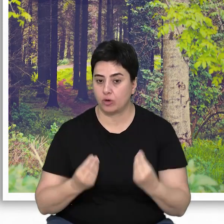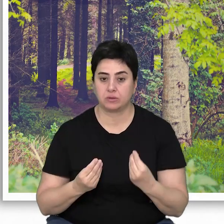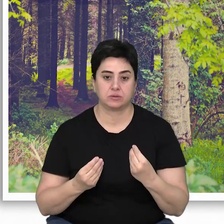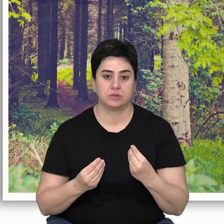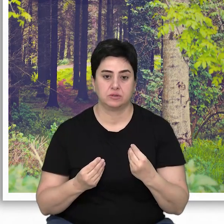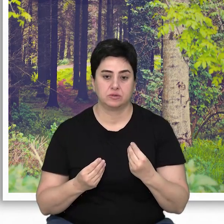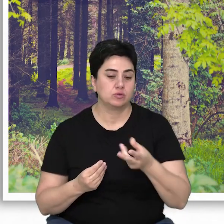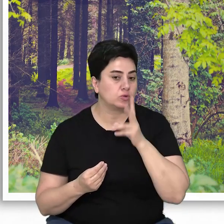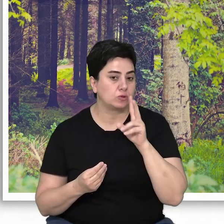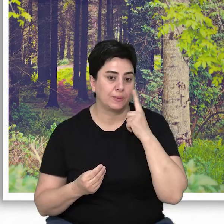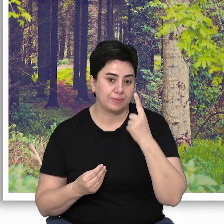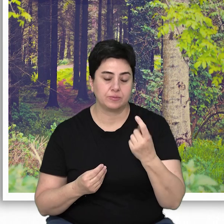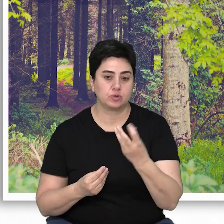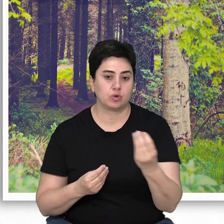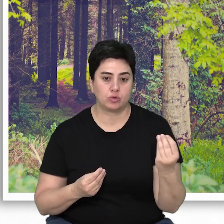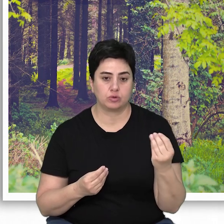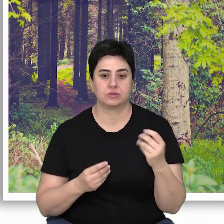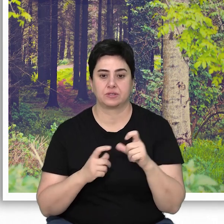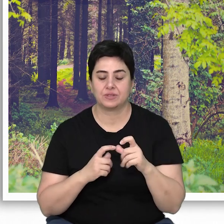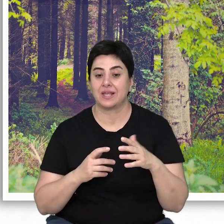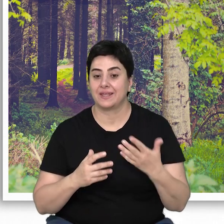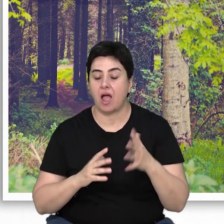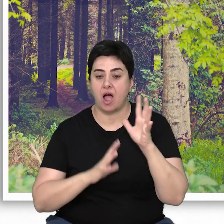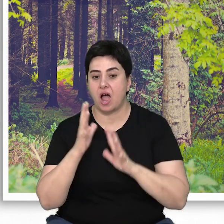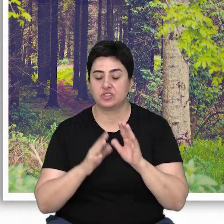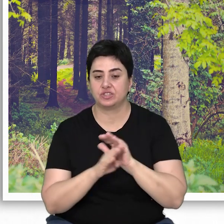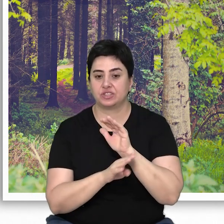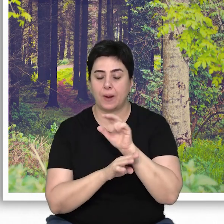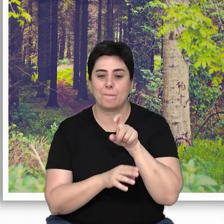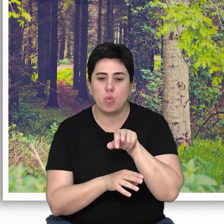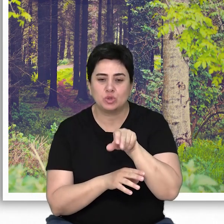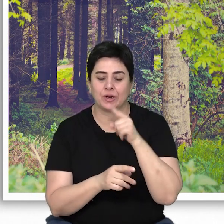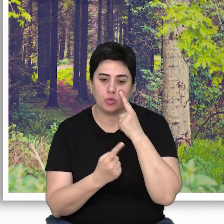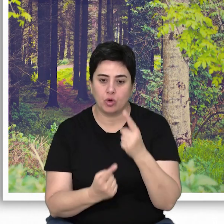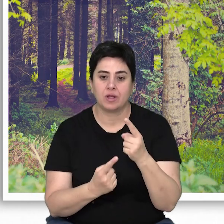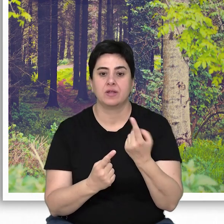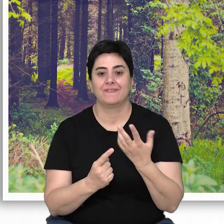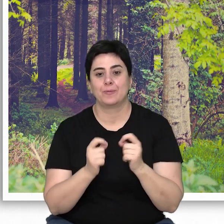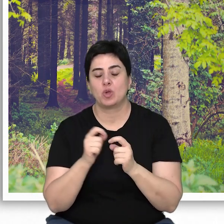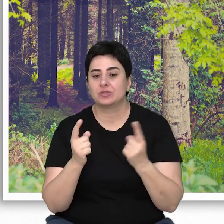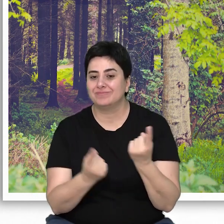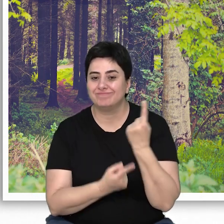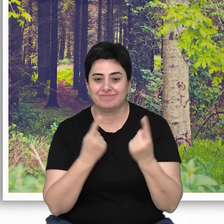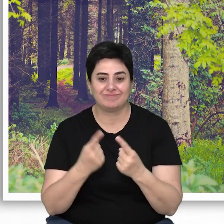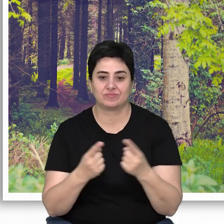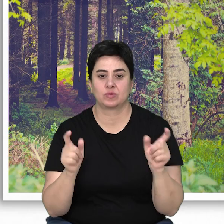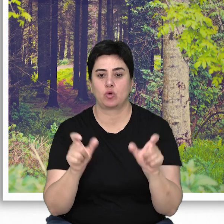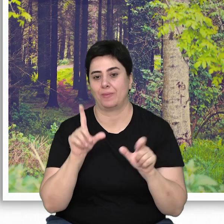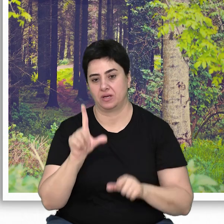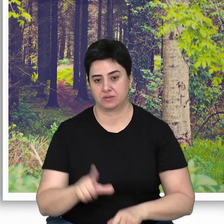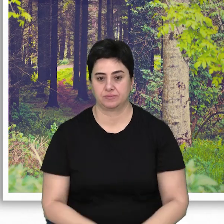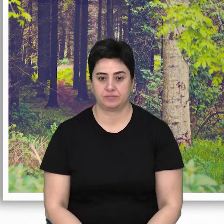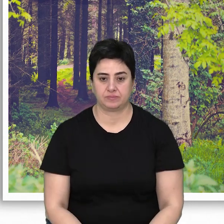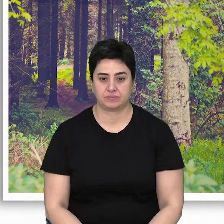parçası olması, sonuçta birçok saproksilik yani ağaçta yaşayan böcek türünün ve biyolojik çeşitliliğinde